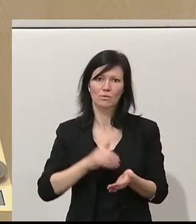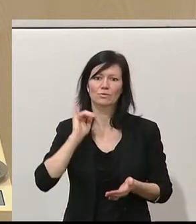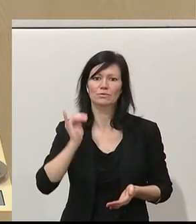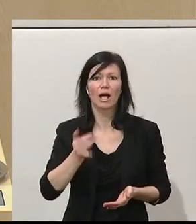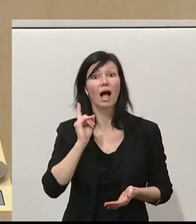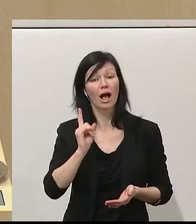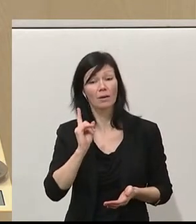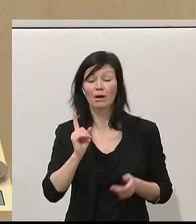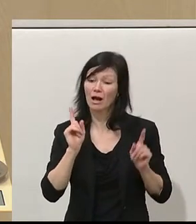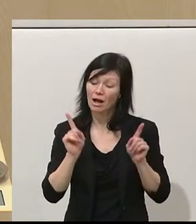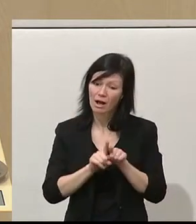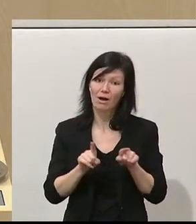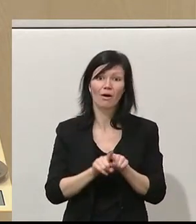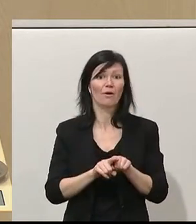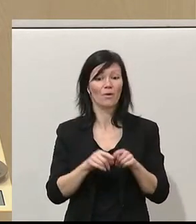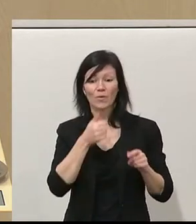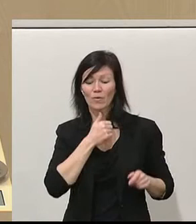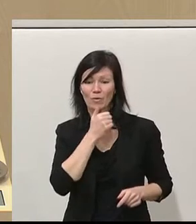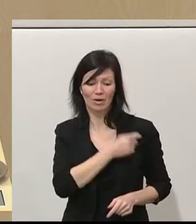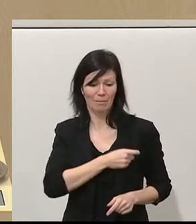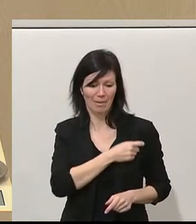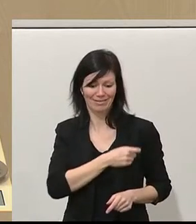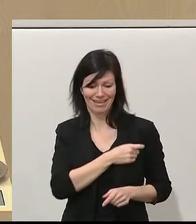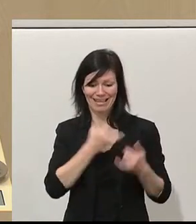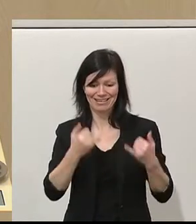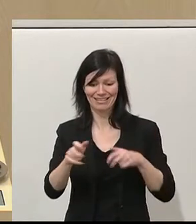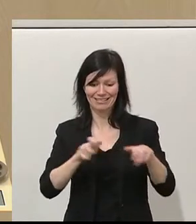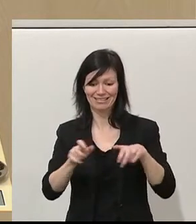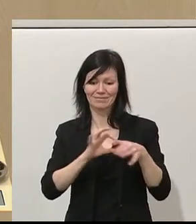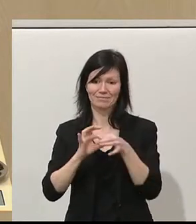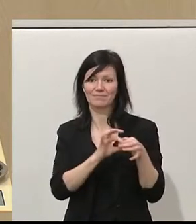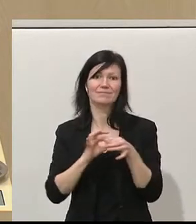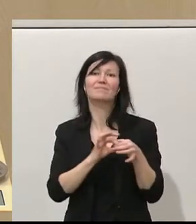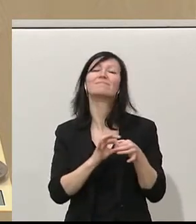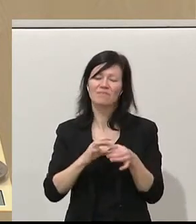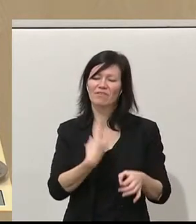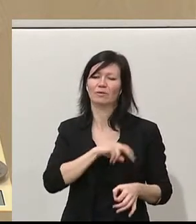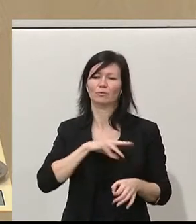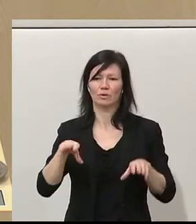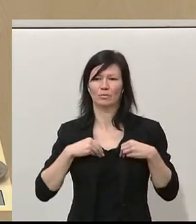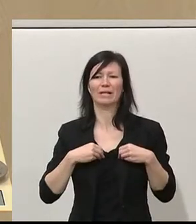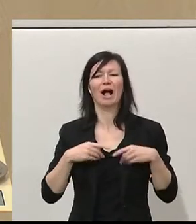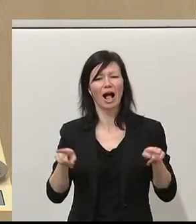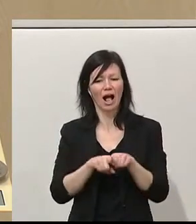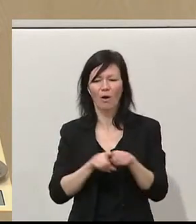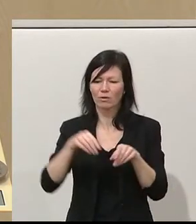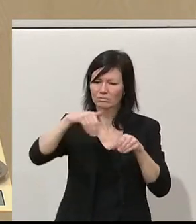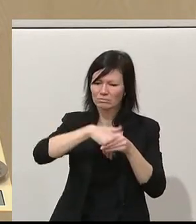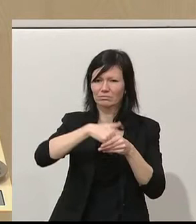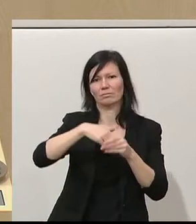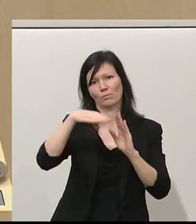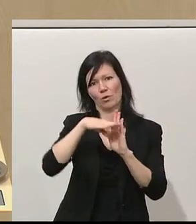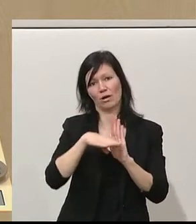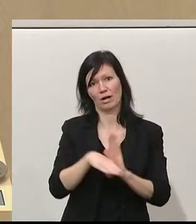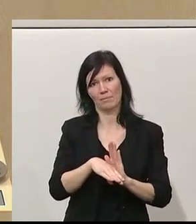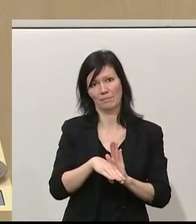Maßnahmen nur mit den Grünen in einer Regierungsbeteiligung, in diesem Regierungsvorhaben. Und vor allem der zweite Bereich,